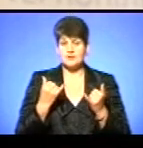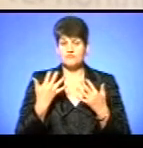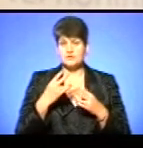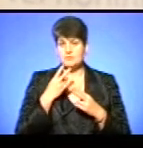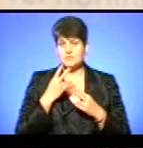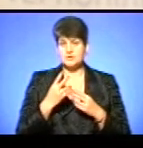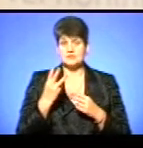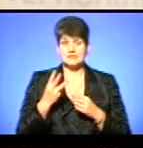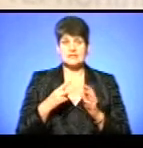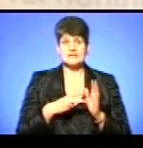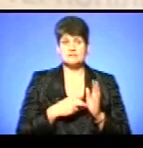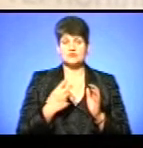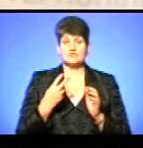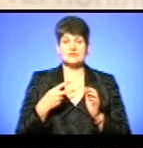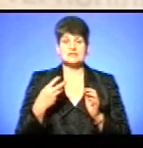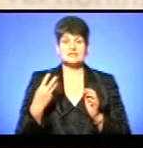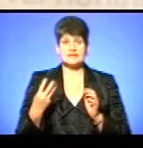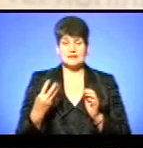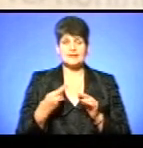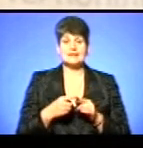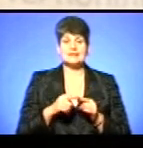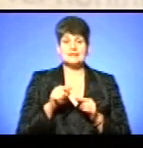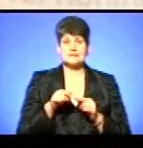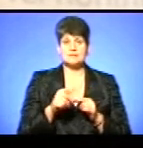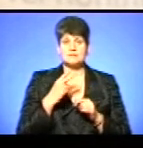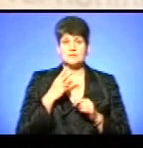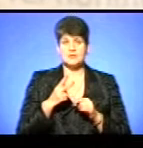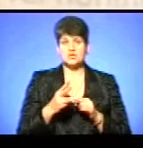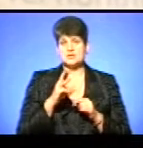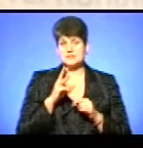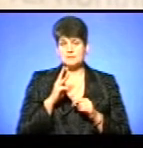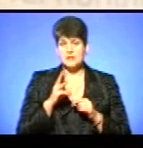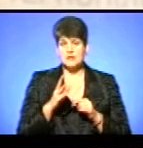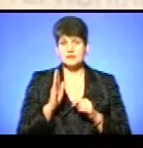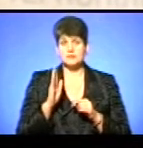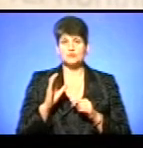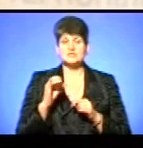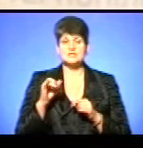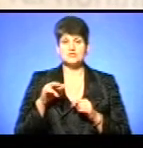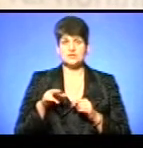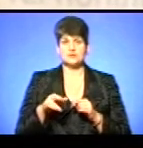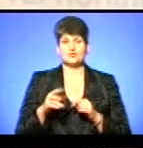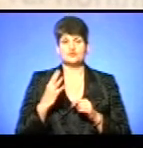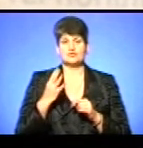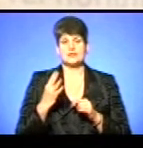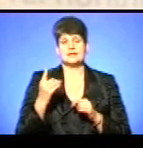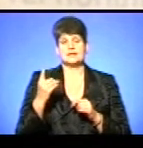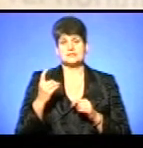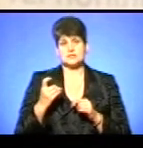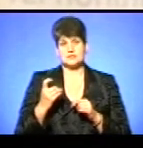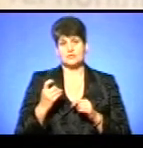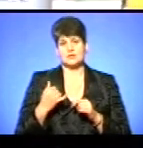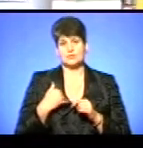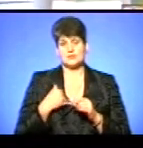заробітну плату 3723. Цей тариф ми вже передбачили заробітну плату мінімальну, буде січня місяця на рівні 400, так як нас